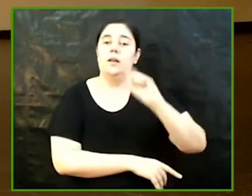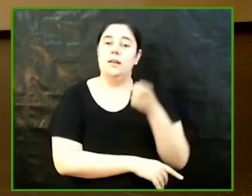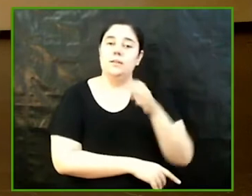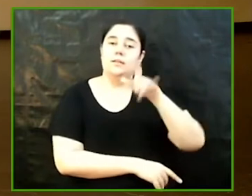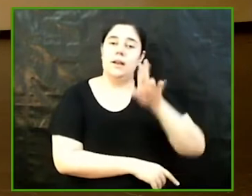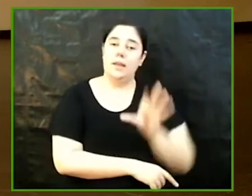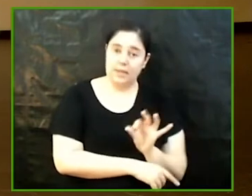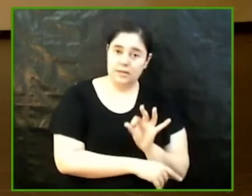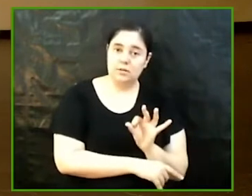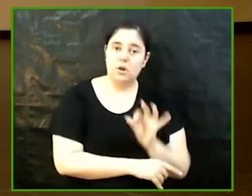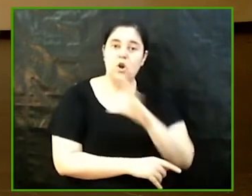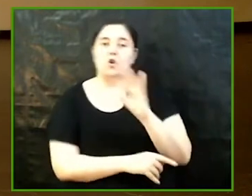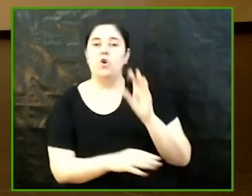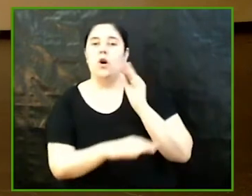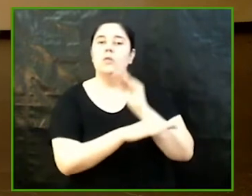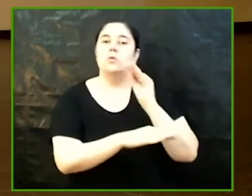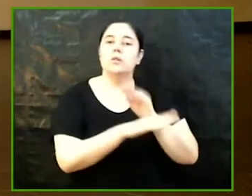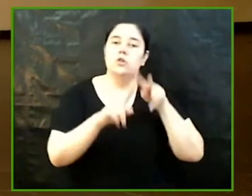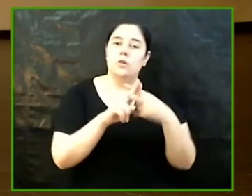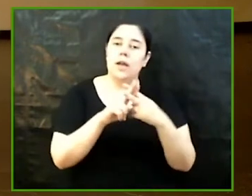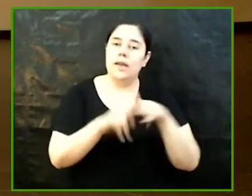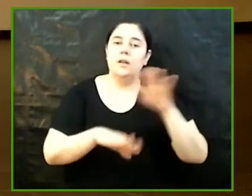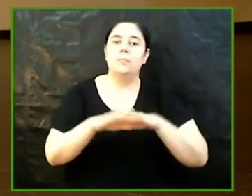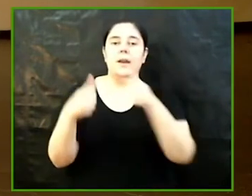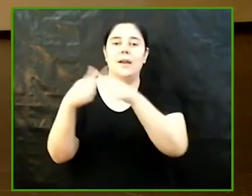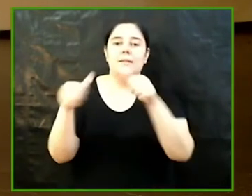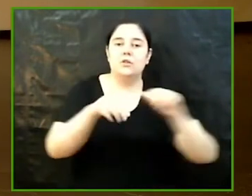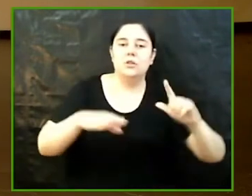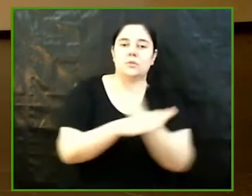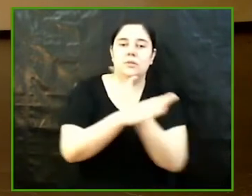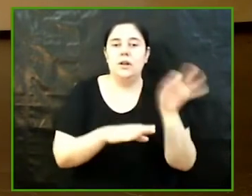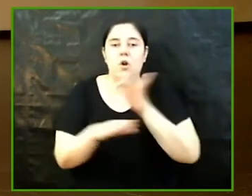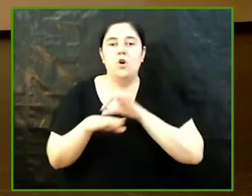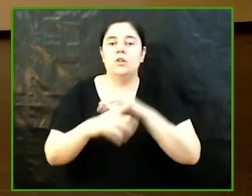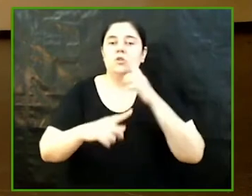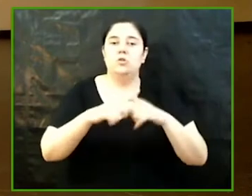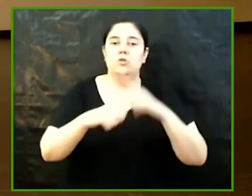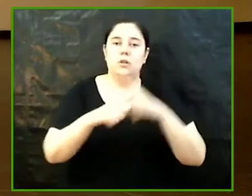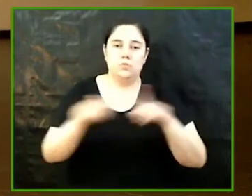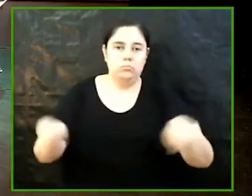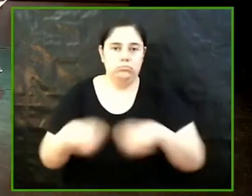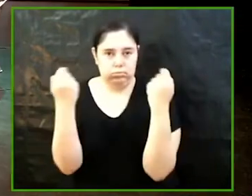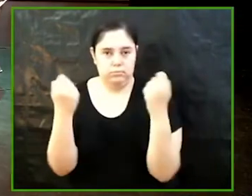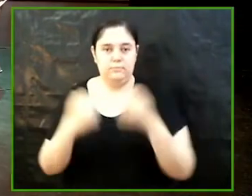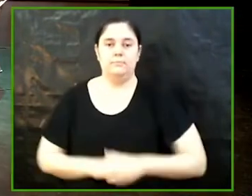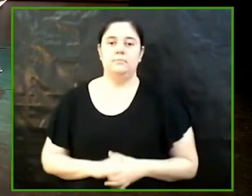coeducació Una eina per abordar els estereotips de gènere i l'orientació sexual Tutora Joan Nempén